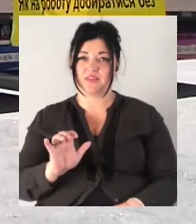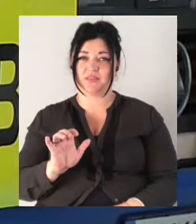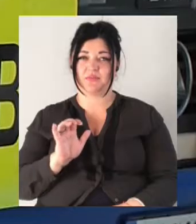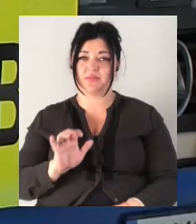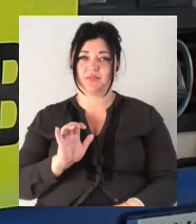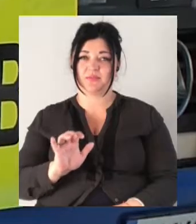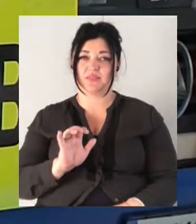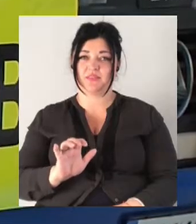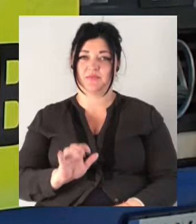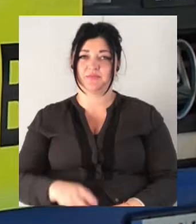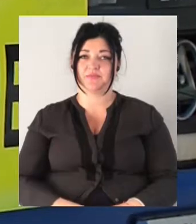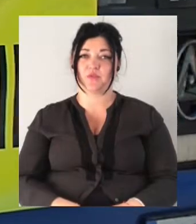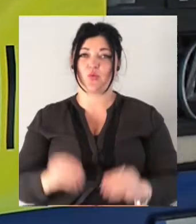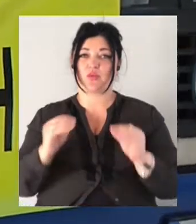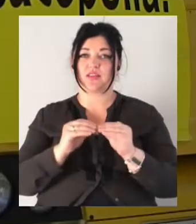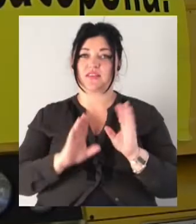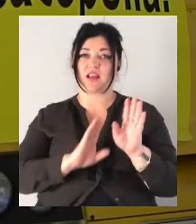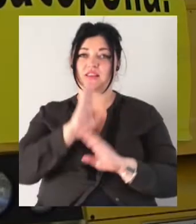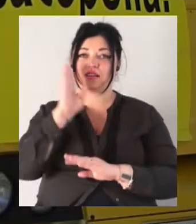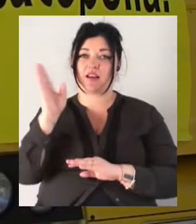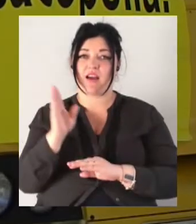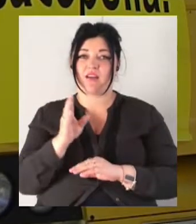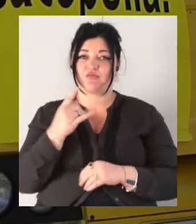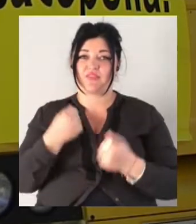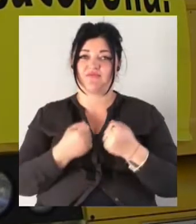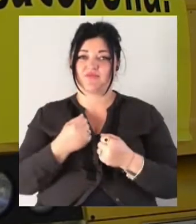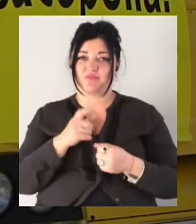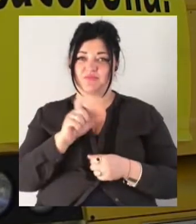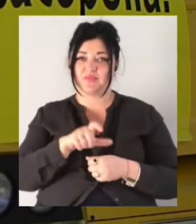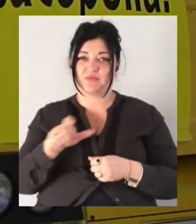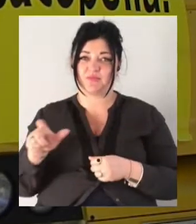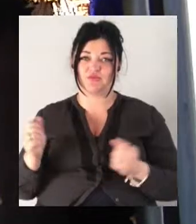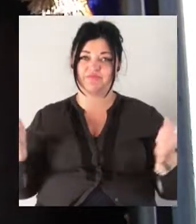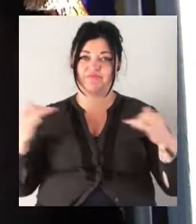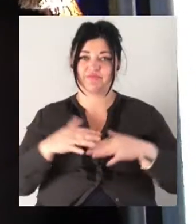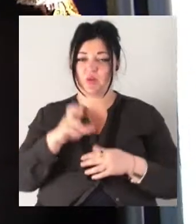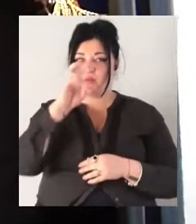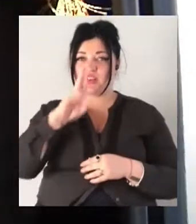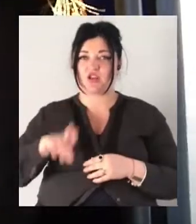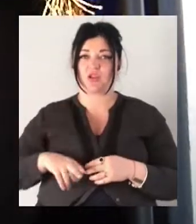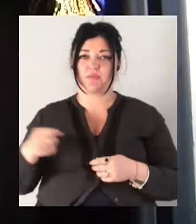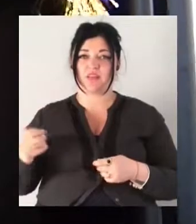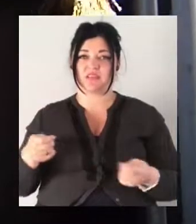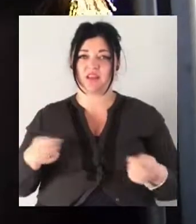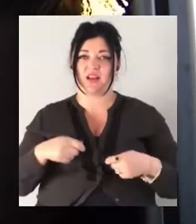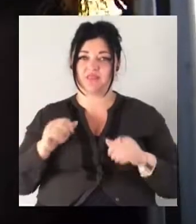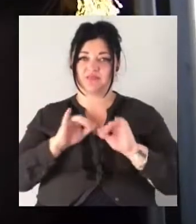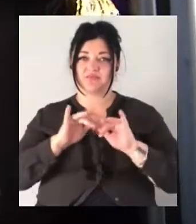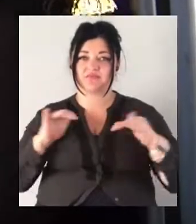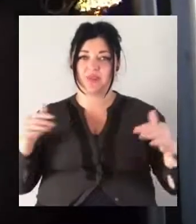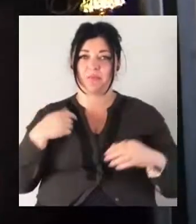О 10-й ранку приміські автоперевізники зібралися під стінами облдержадміністрації. Ми приїхали відстояти